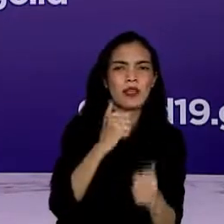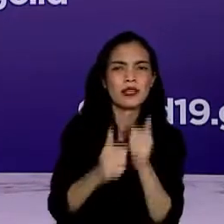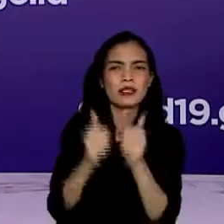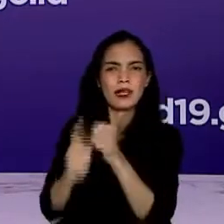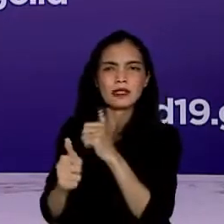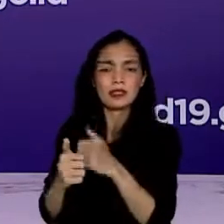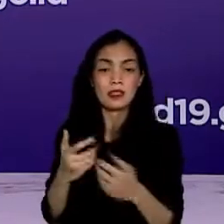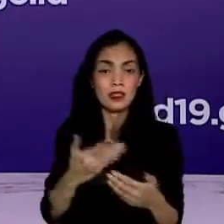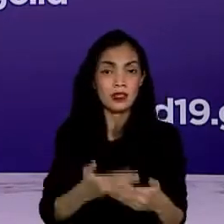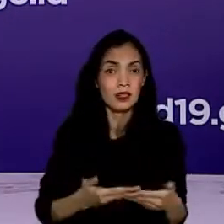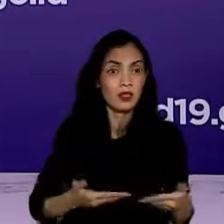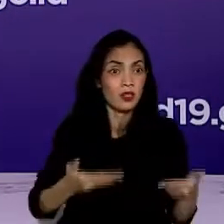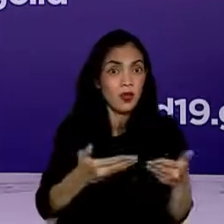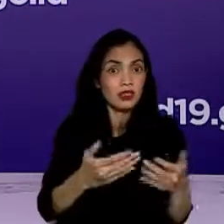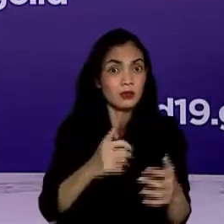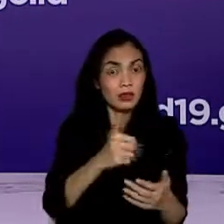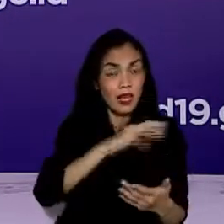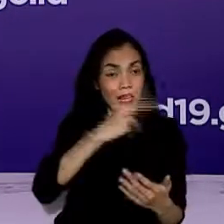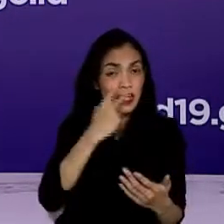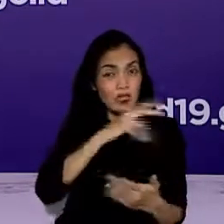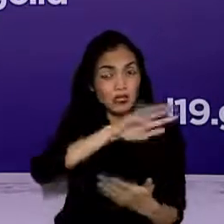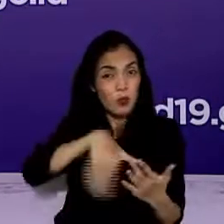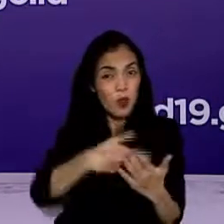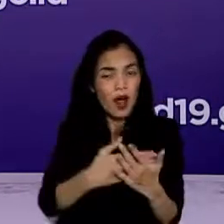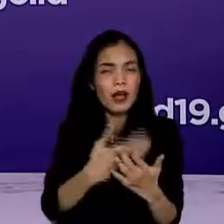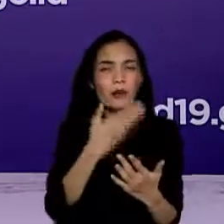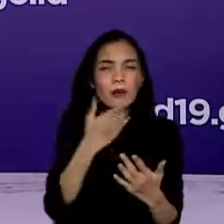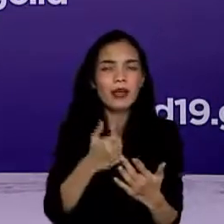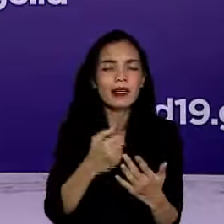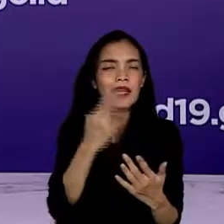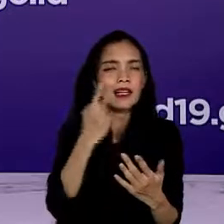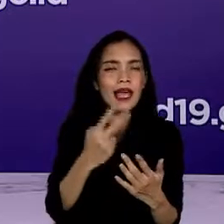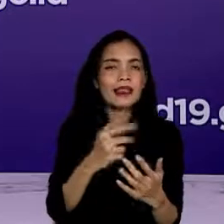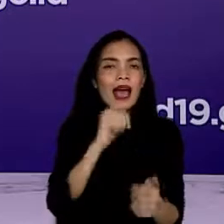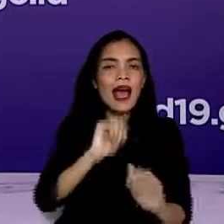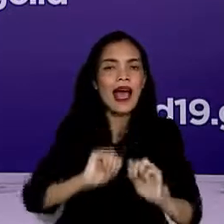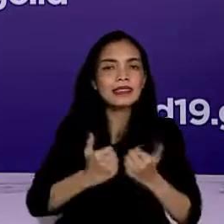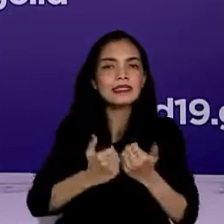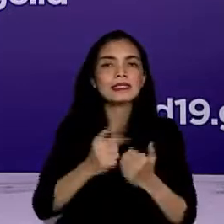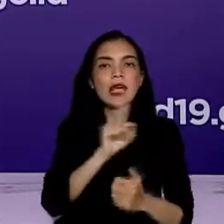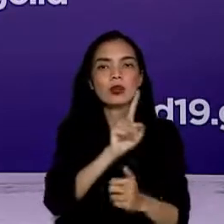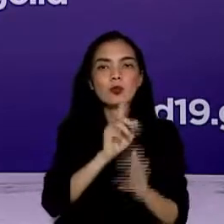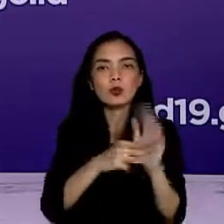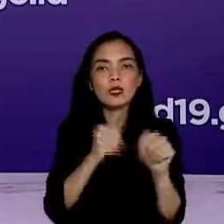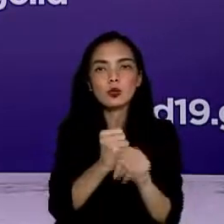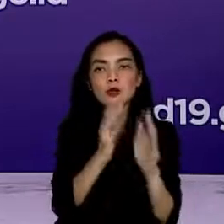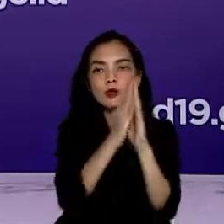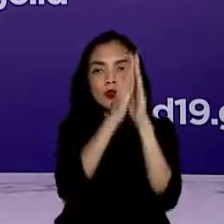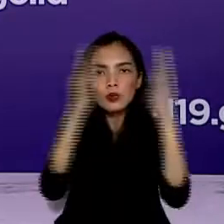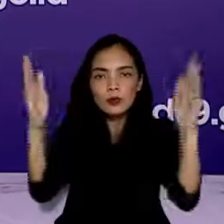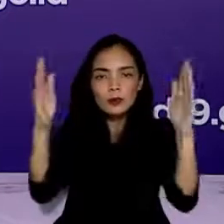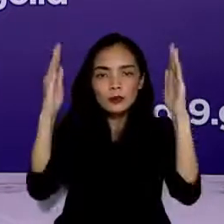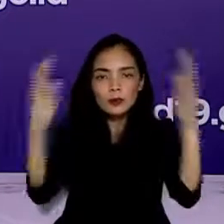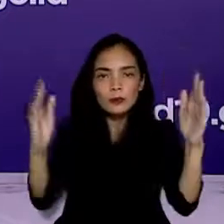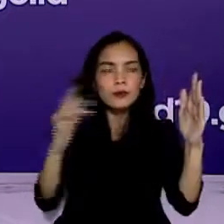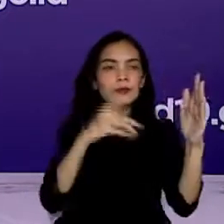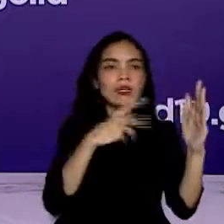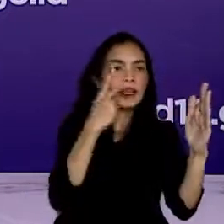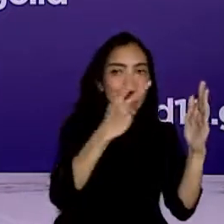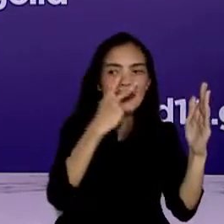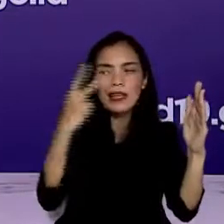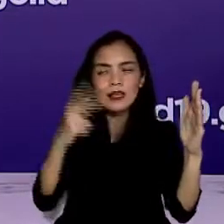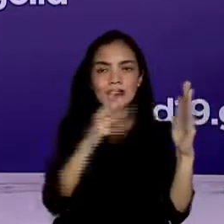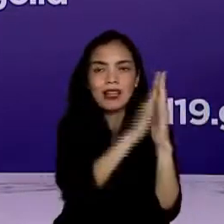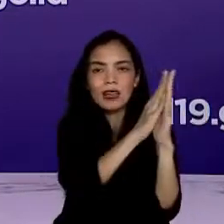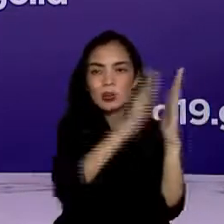menyeluruh, sebaiknya kita melihat data testing ini mingguan sesuai dengan rekomendasi WHO, karena jika dilihat secara harian,